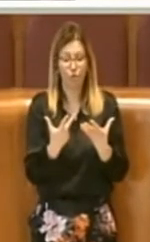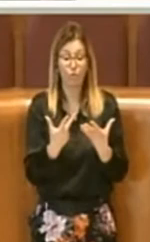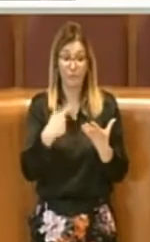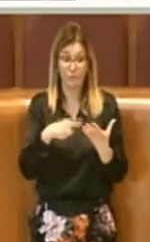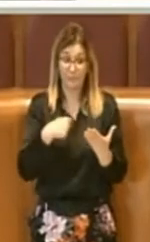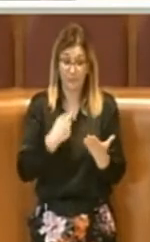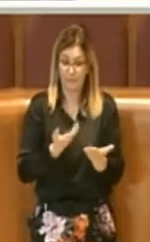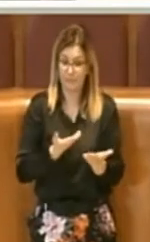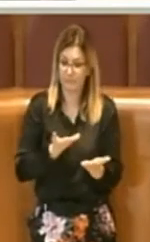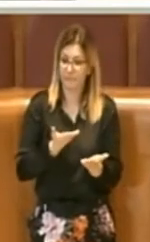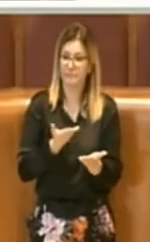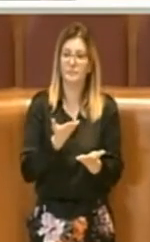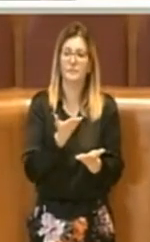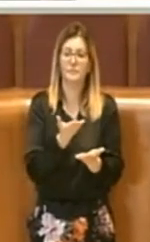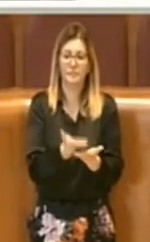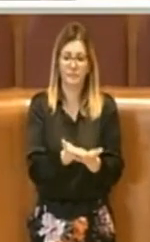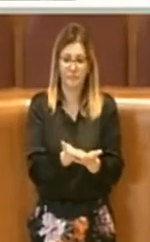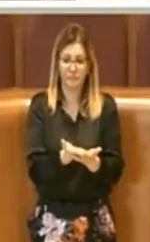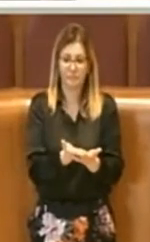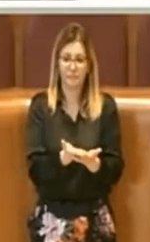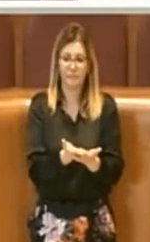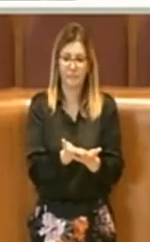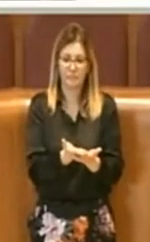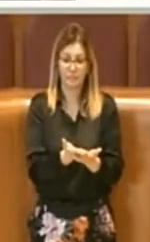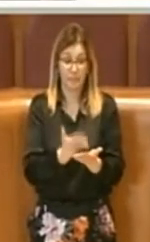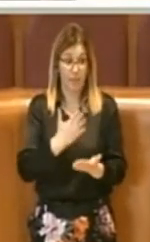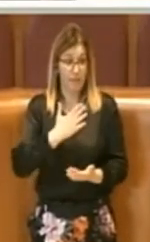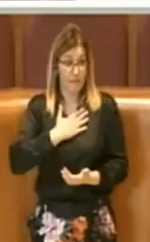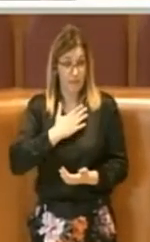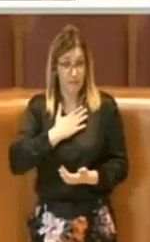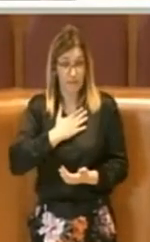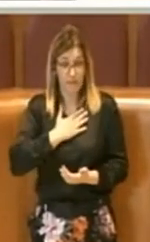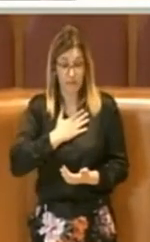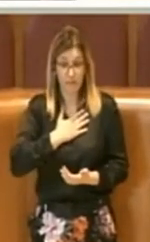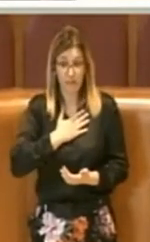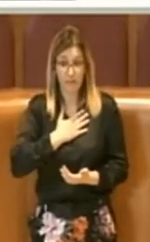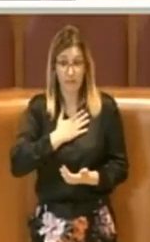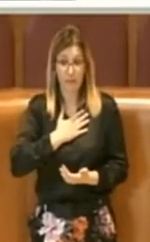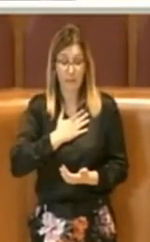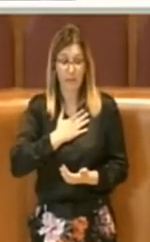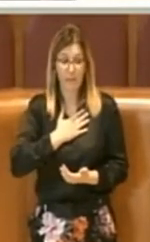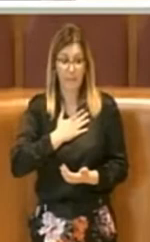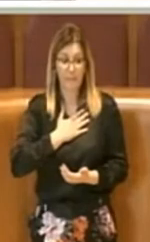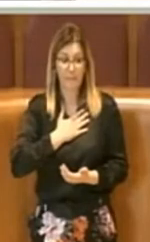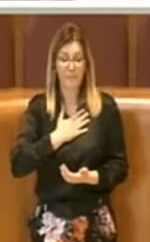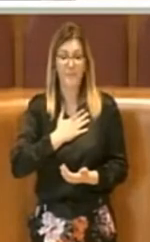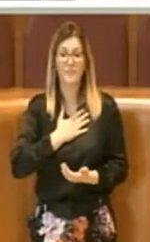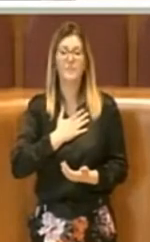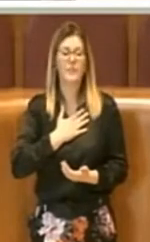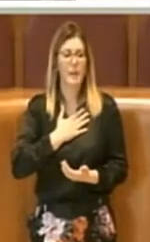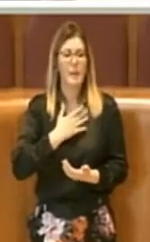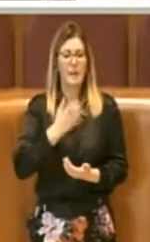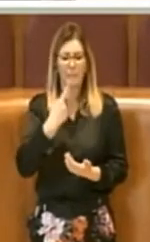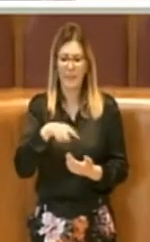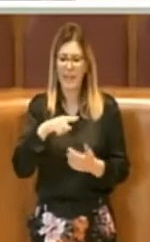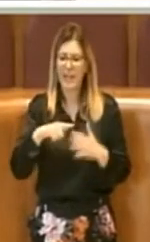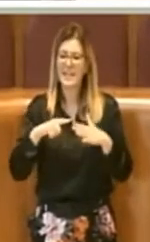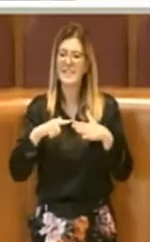me ma veicolati per il settimo municipio,